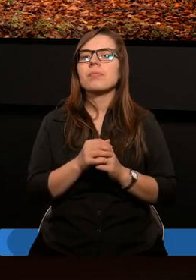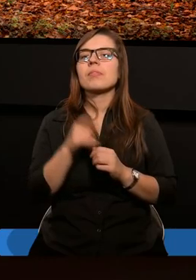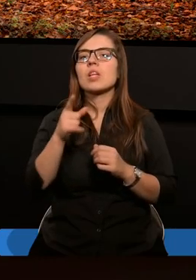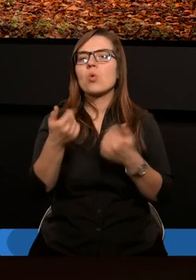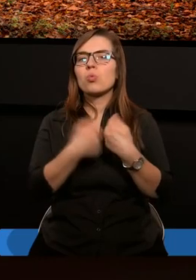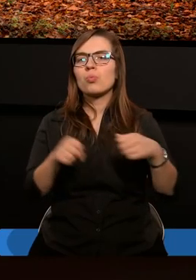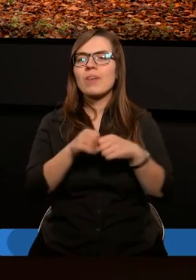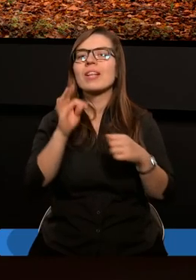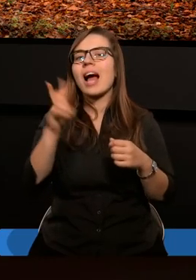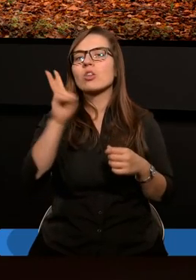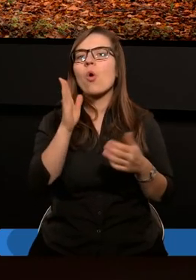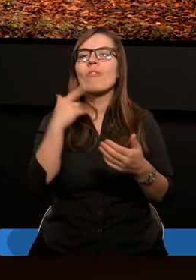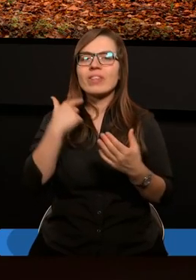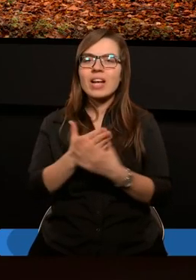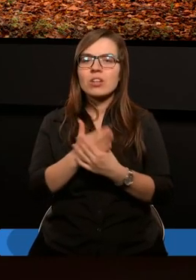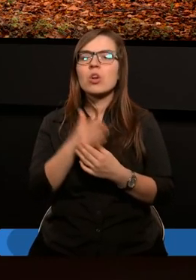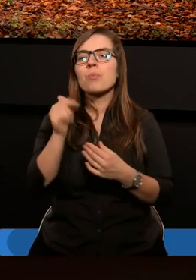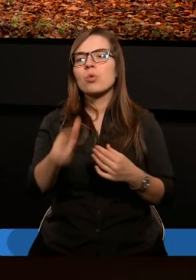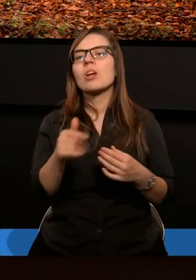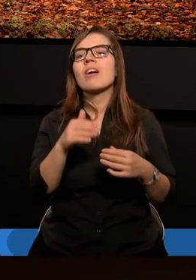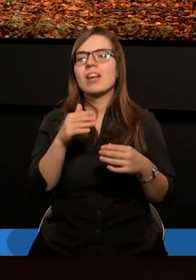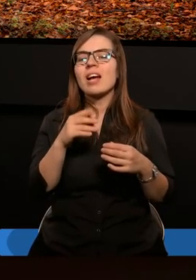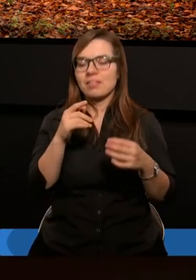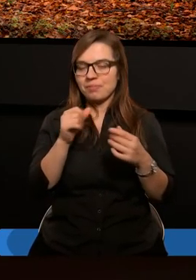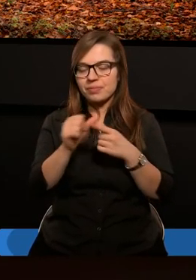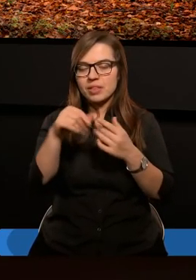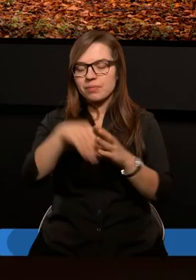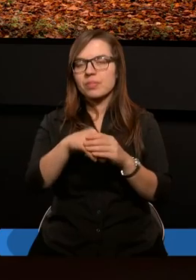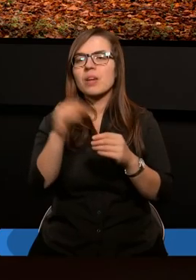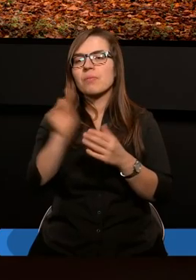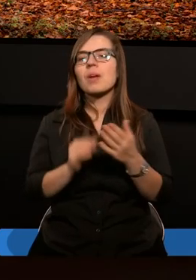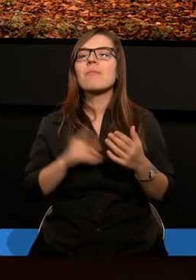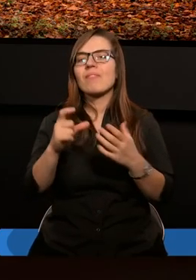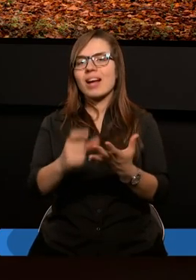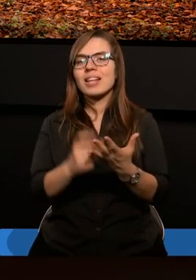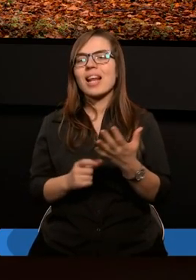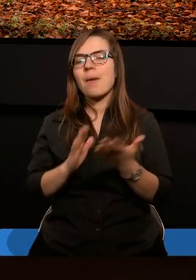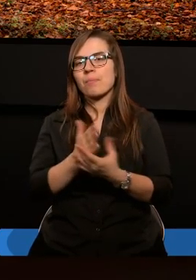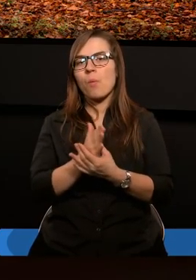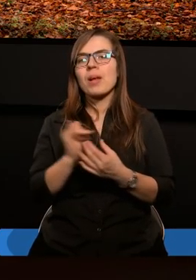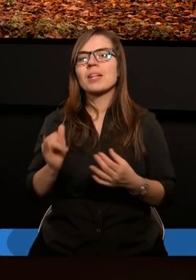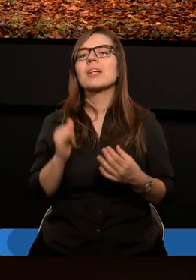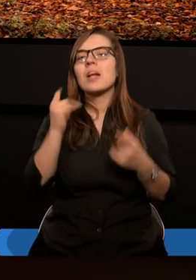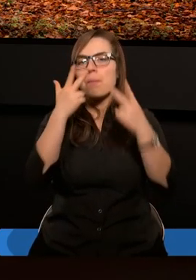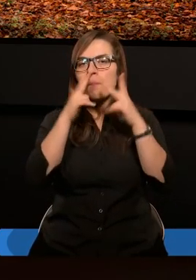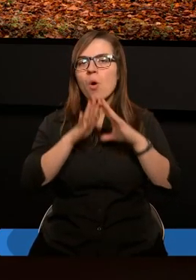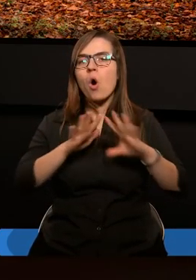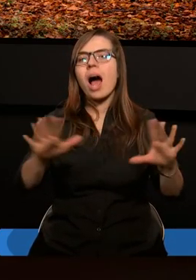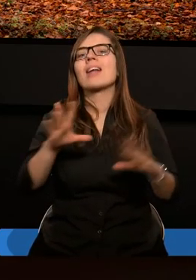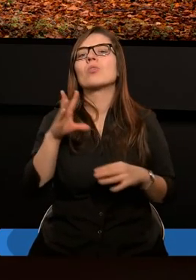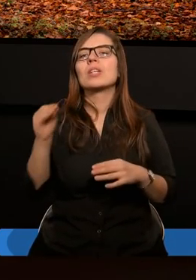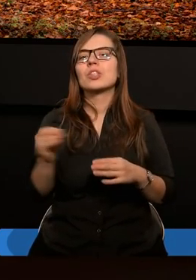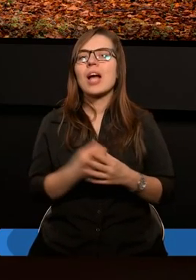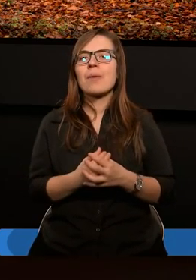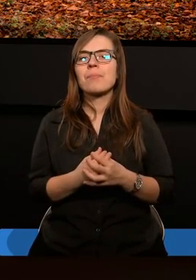aby był usprawiedliwiony, każdy kto wierzy, ono łączy nam ewidentnie werset czwarty z wcześniejszymi wersetami i pokazuje,